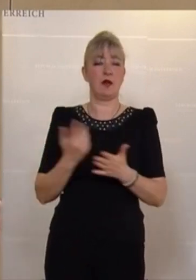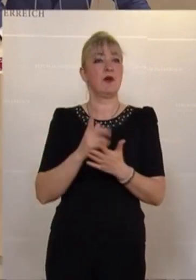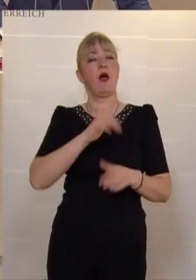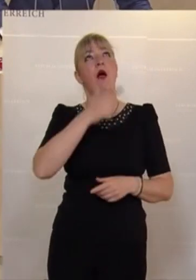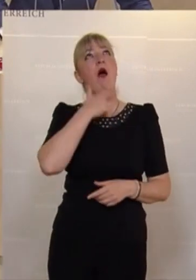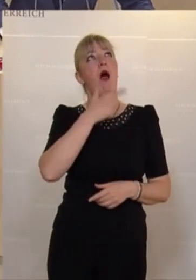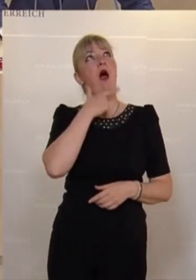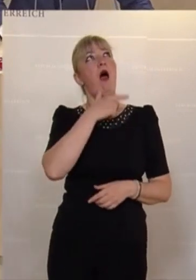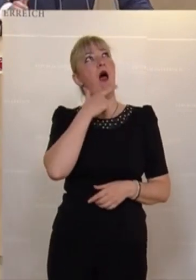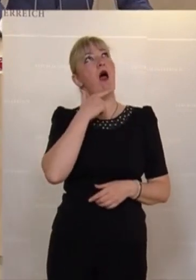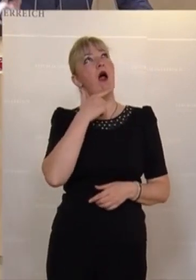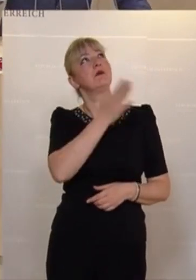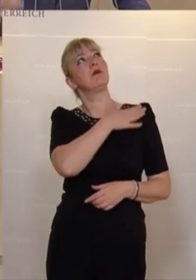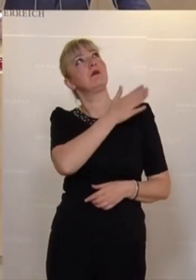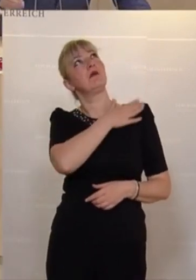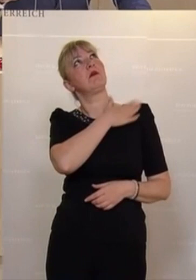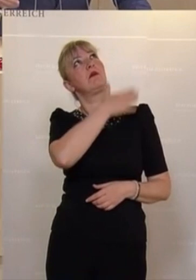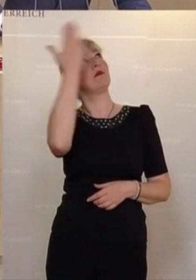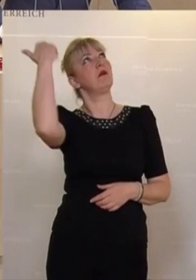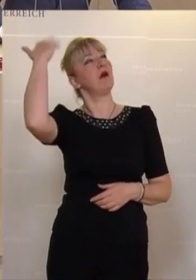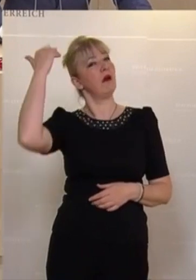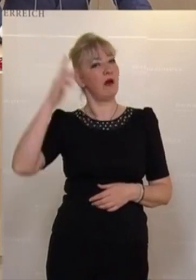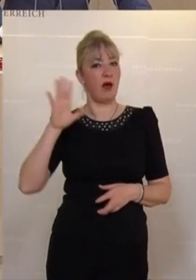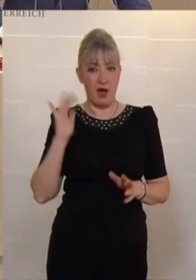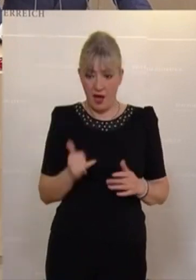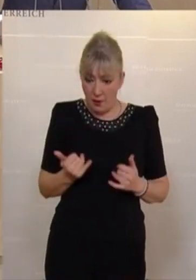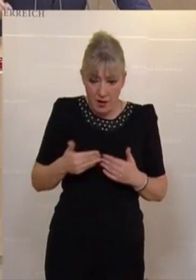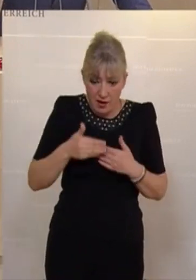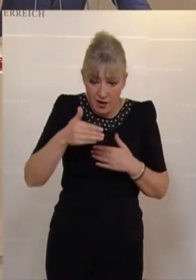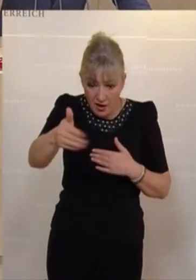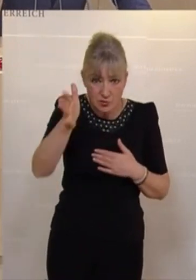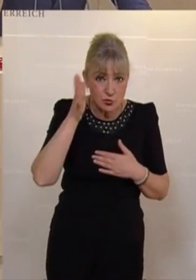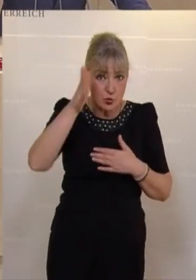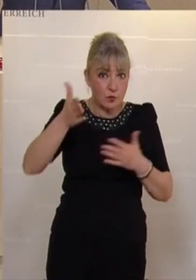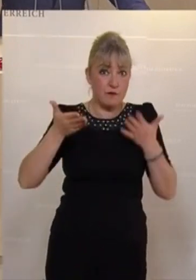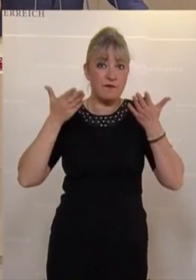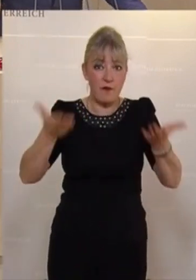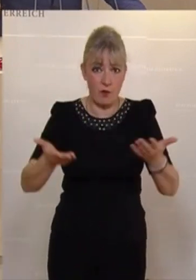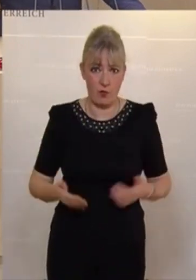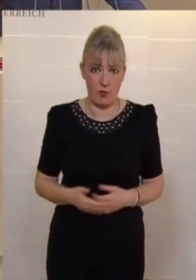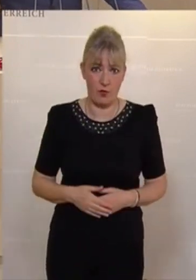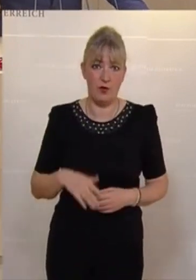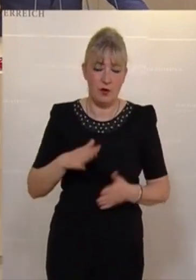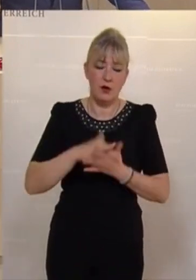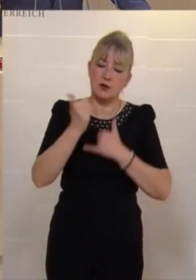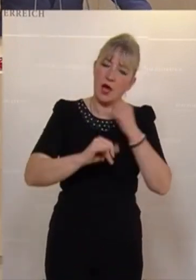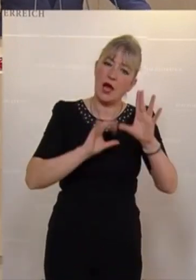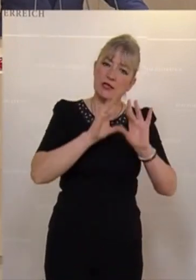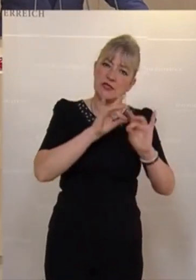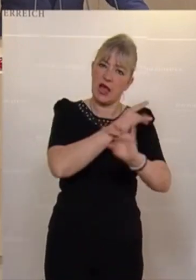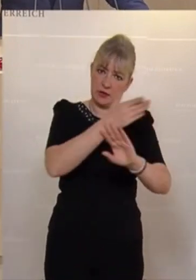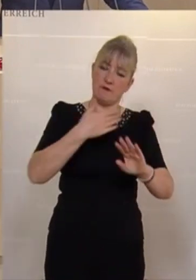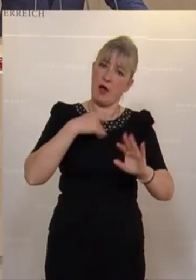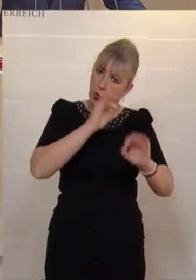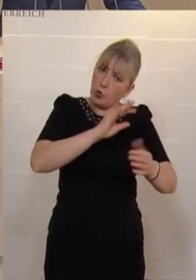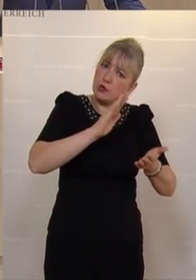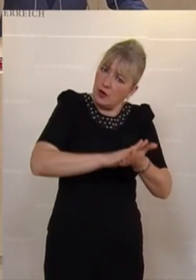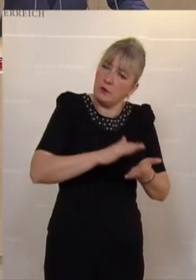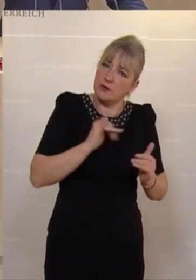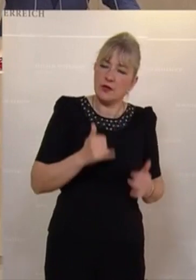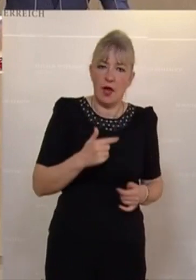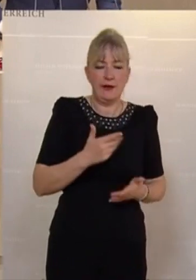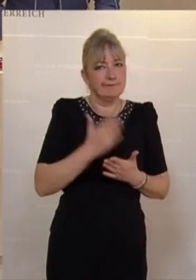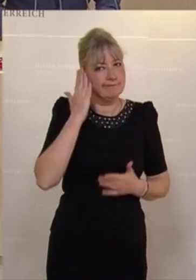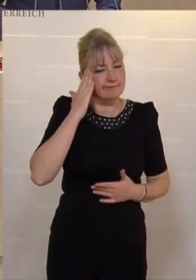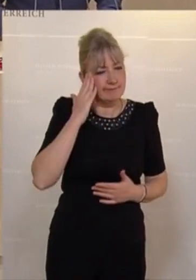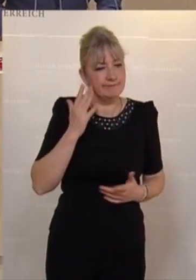alten Lorbeeren ausruhen, während das Morgen schon dämmert. Und das sage ich Ihnen, was jahrzehntelang gut funktioniert hat, das ist ja fast